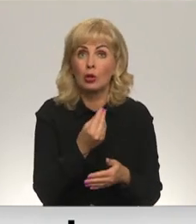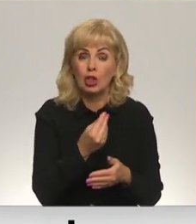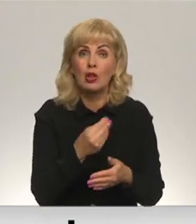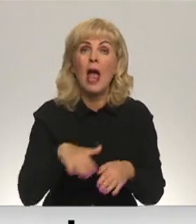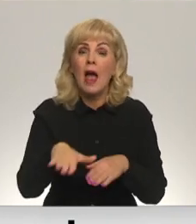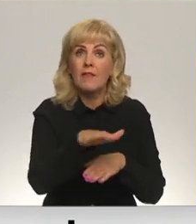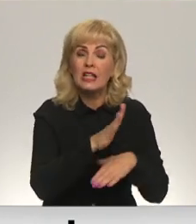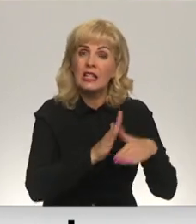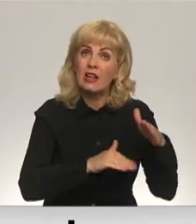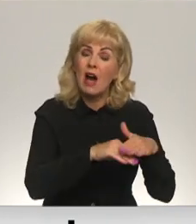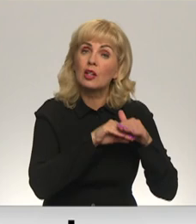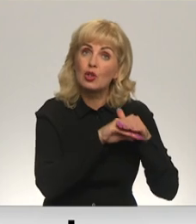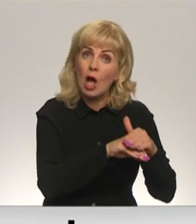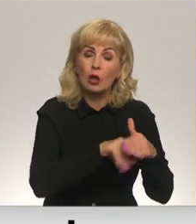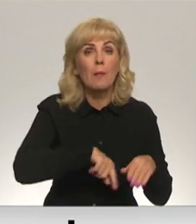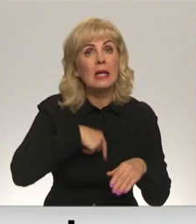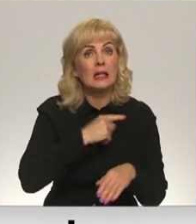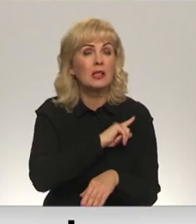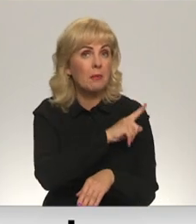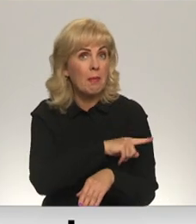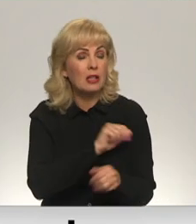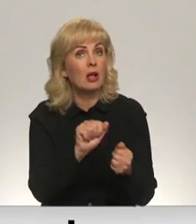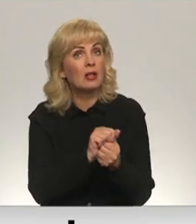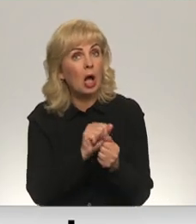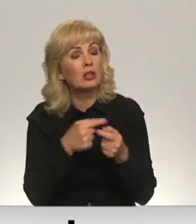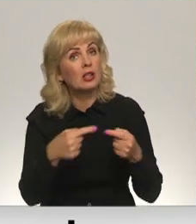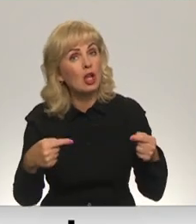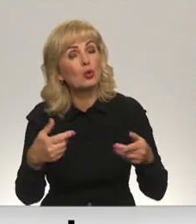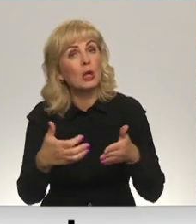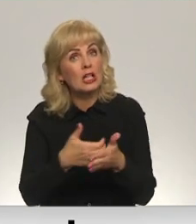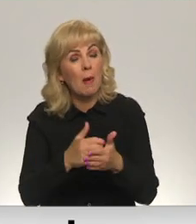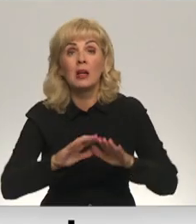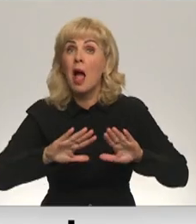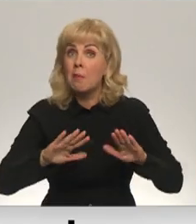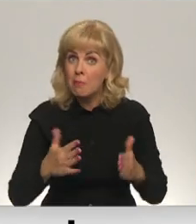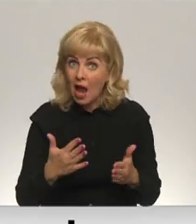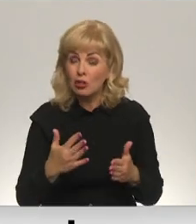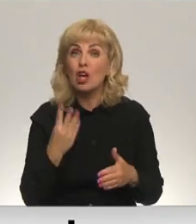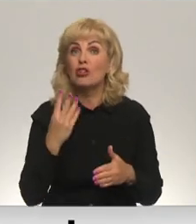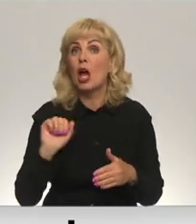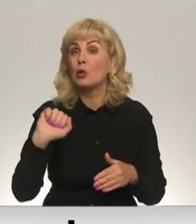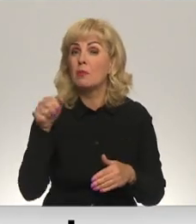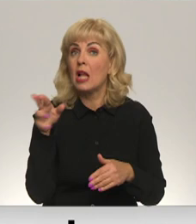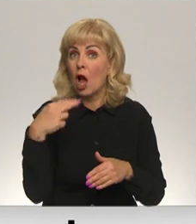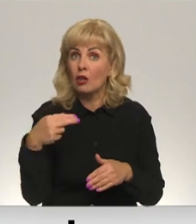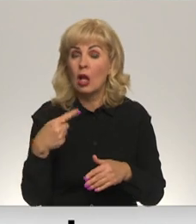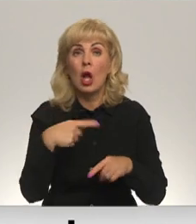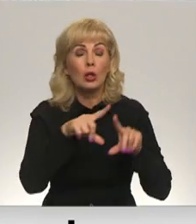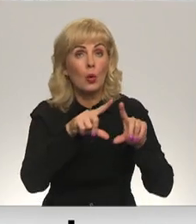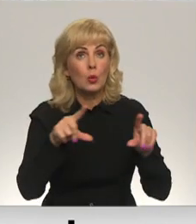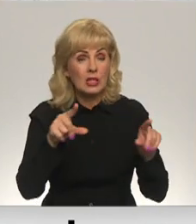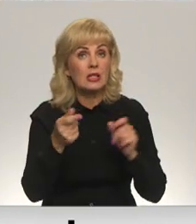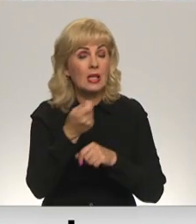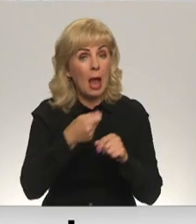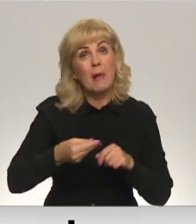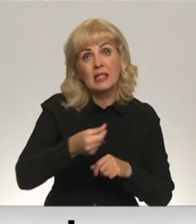kvalitātes saglabāšanai un ilgtspējīgai dabas resursu izmantošanai. Taču vismaz 4 miljonus eiro no uzņēmēju samaksātā